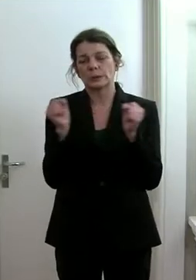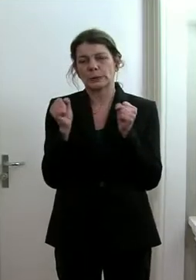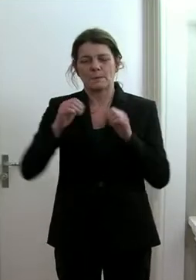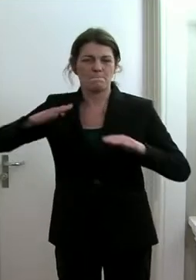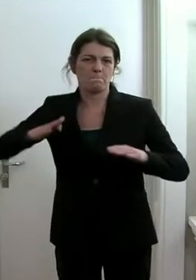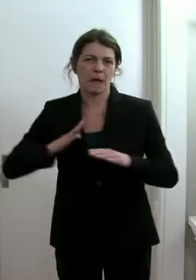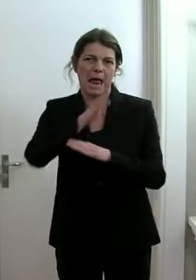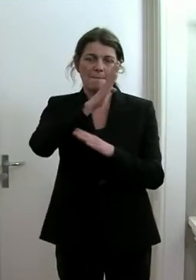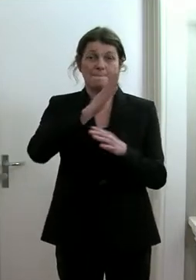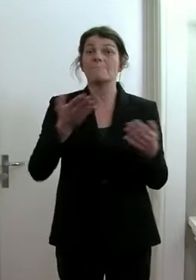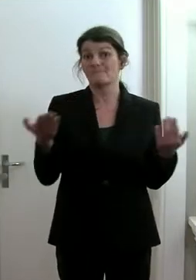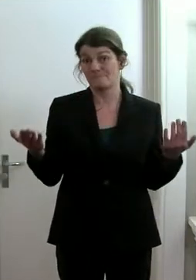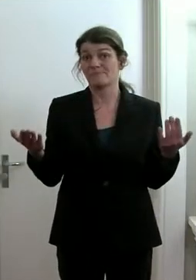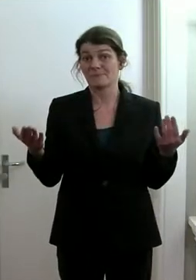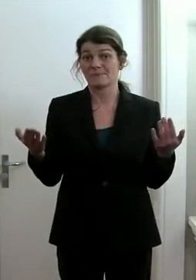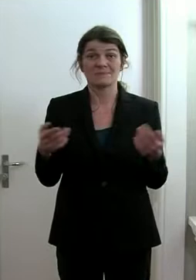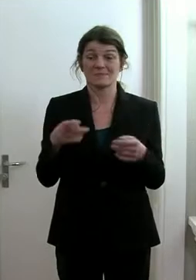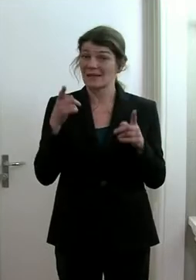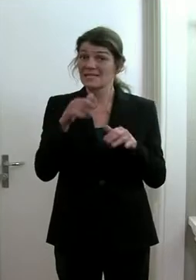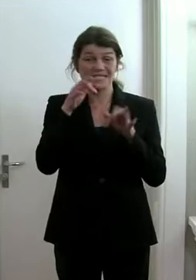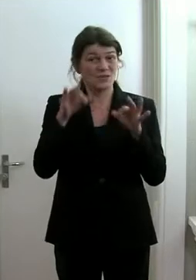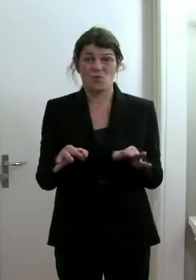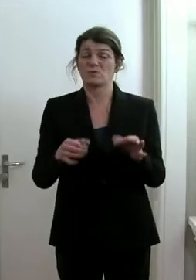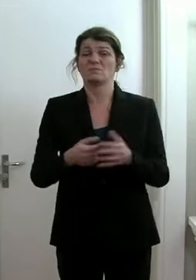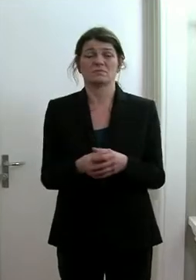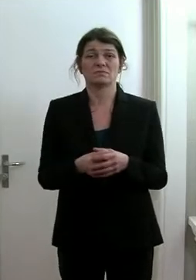Anstieg. Das ist auch nicht gut.